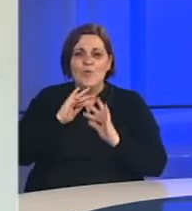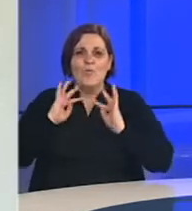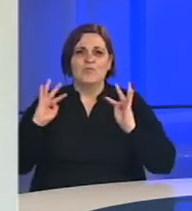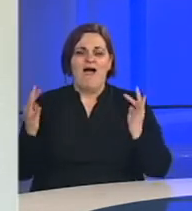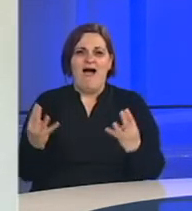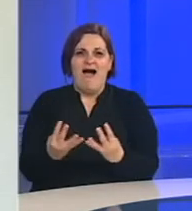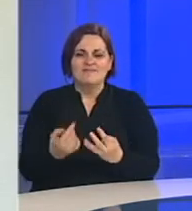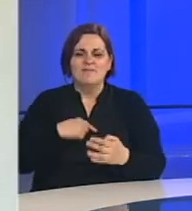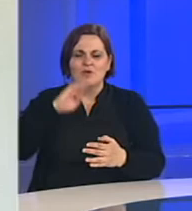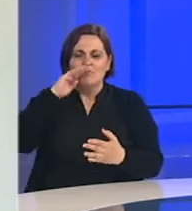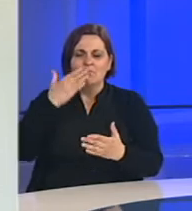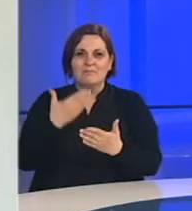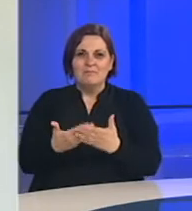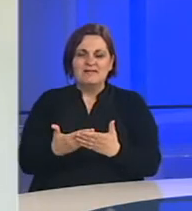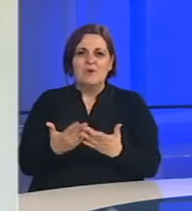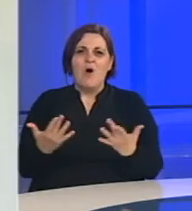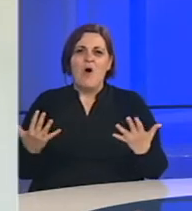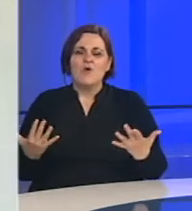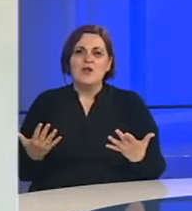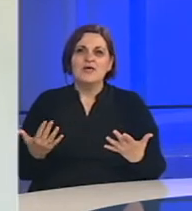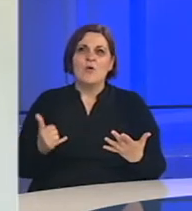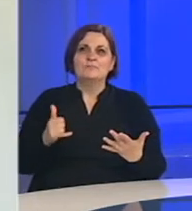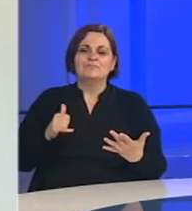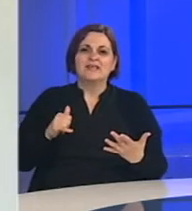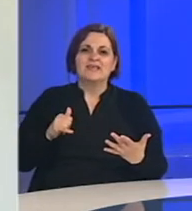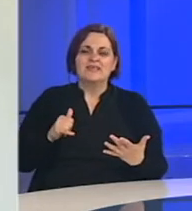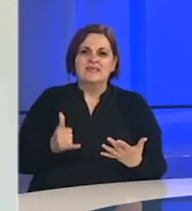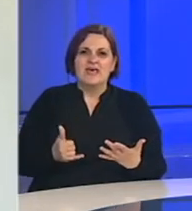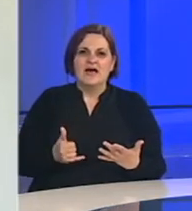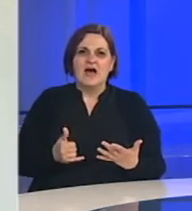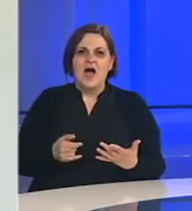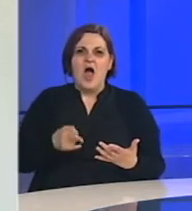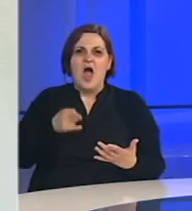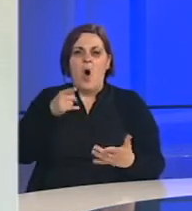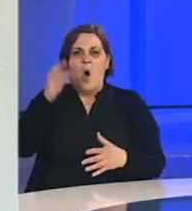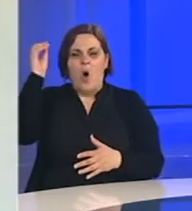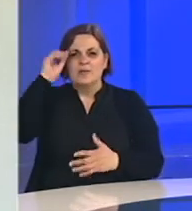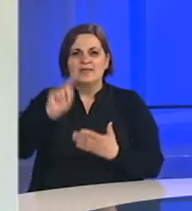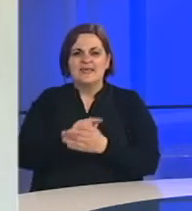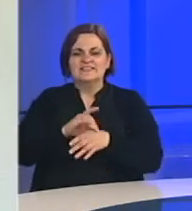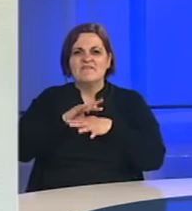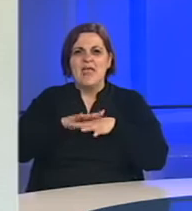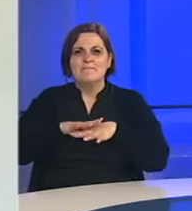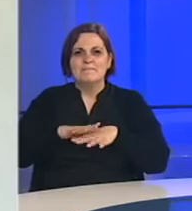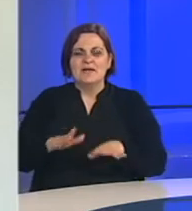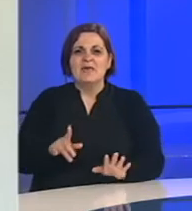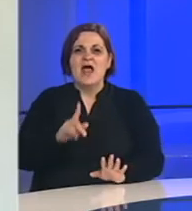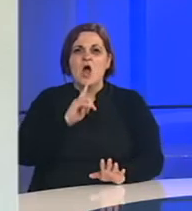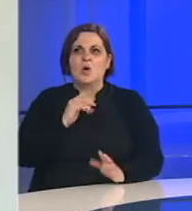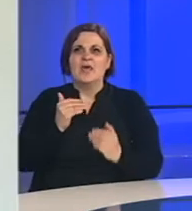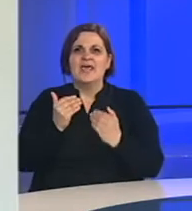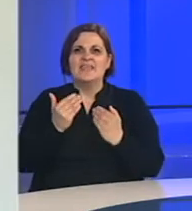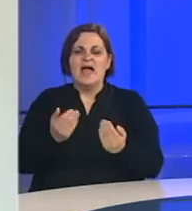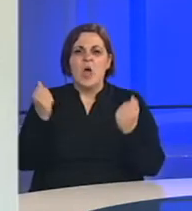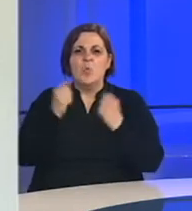studentima. Ja moram priznati da koliko god da je ovo obrazovanje za vrijeme pandemije, koje je donijelo